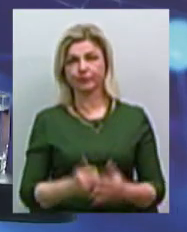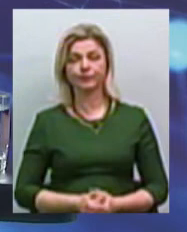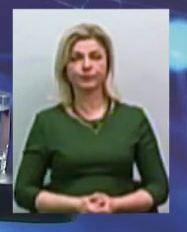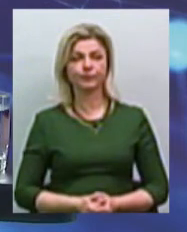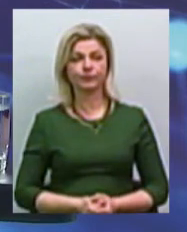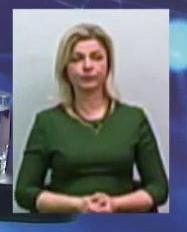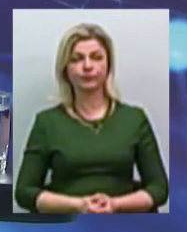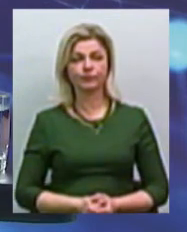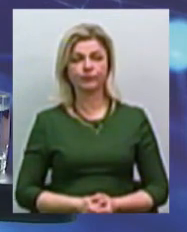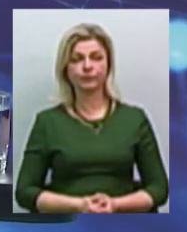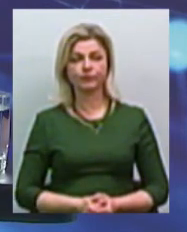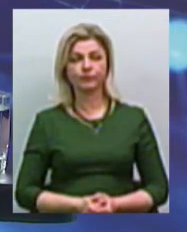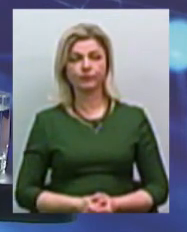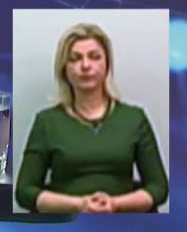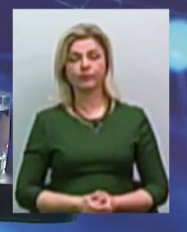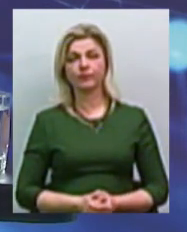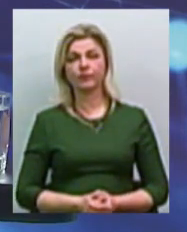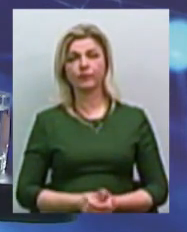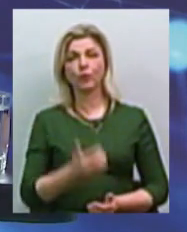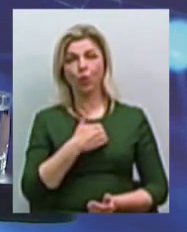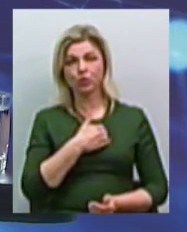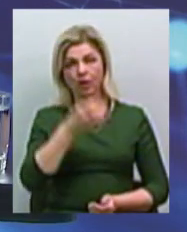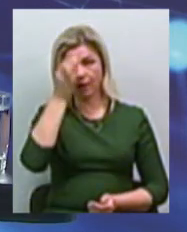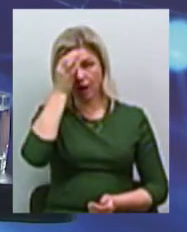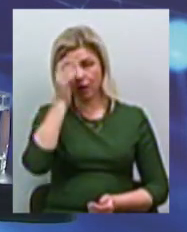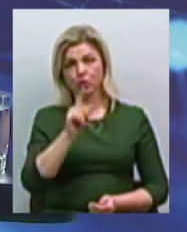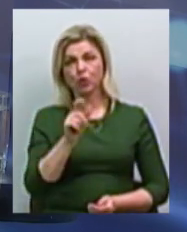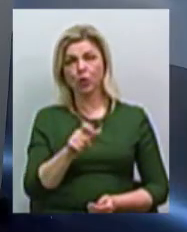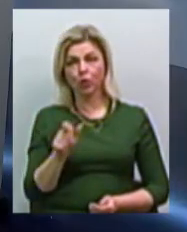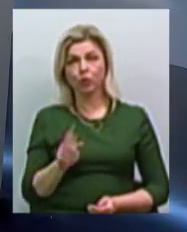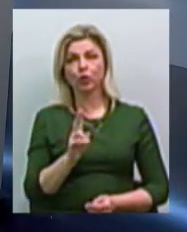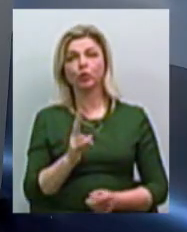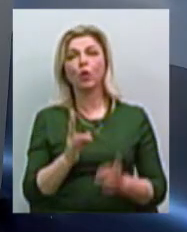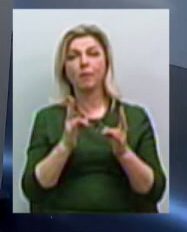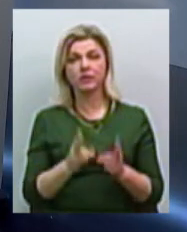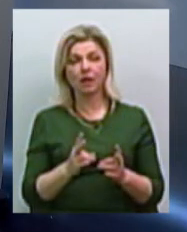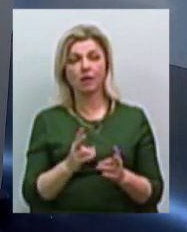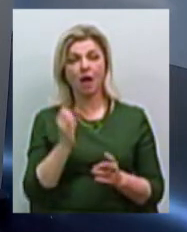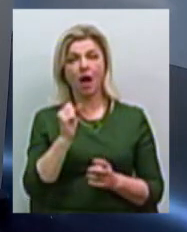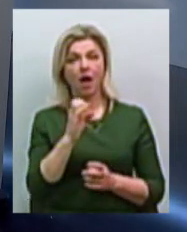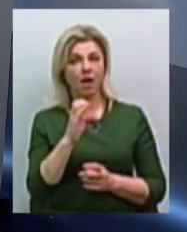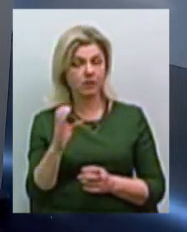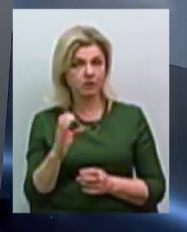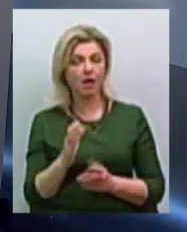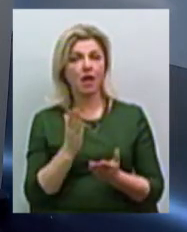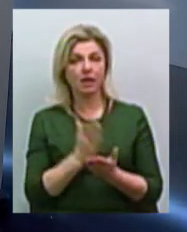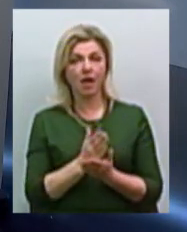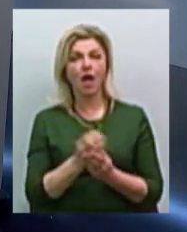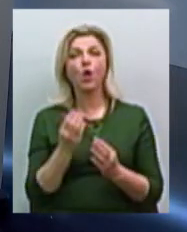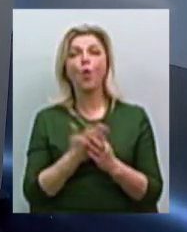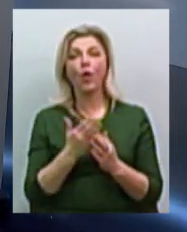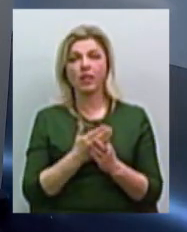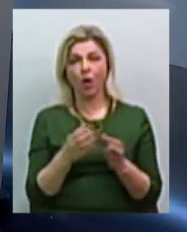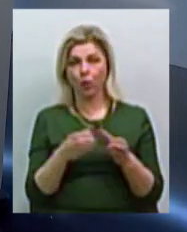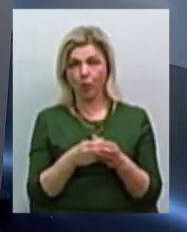Оксана, будь ласка. хочу ще нагадати, що особи, які посказали насліджено в катастрофі, вони також є пільговими категоріями.